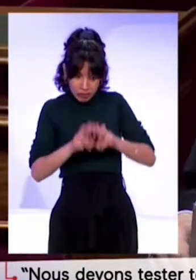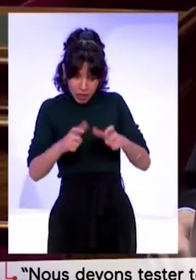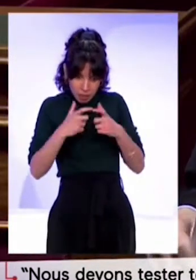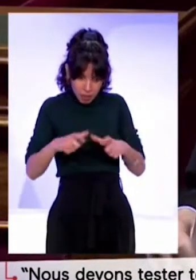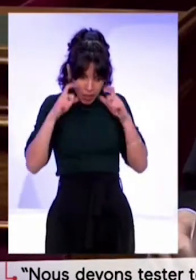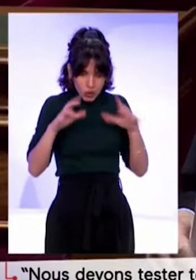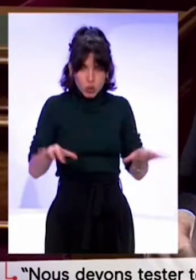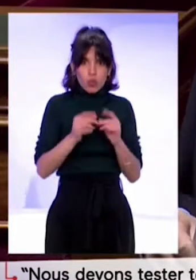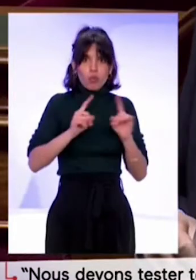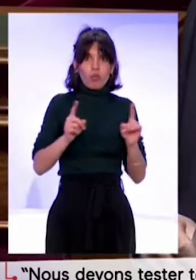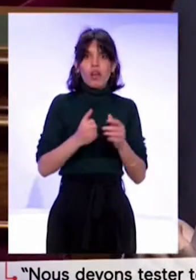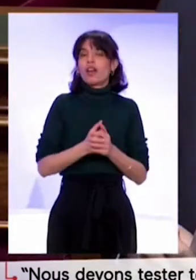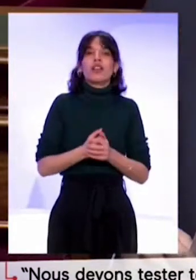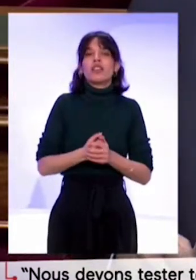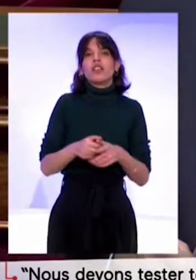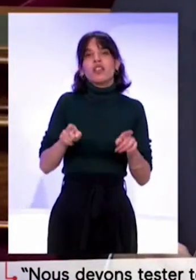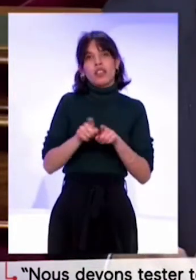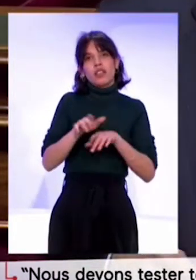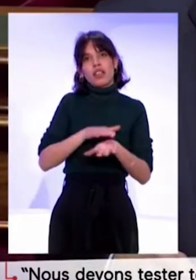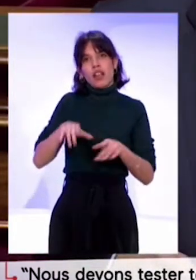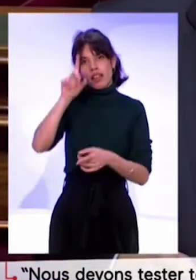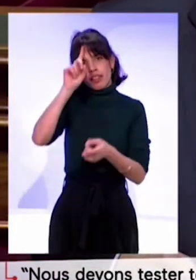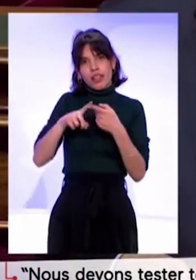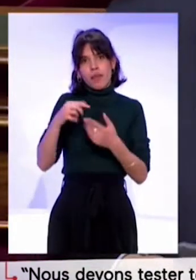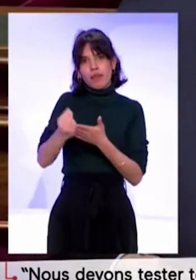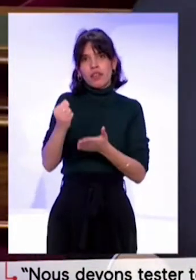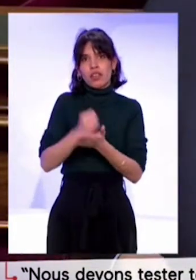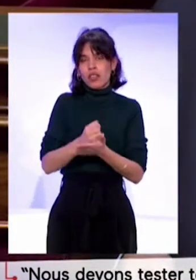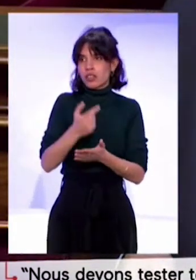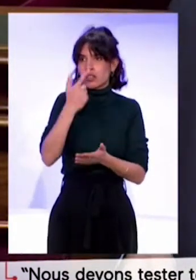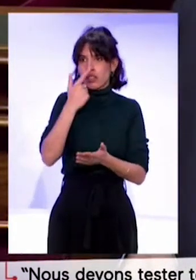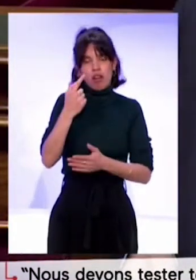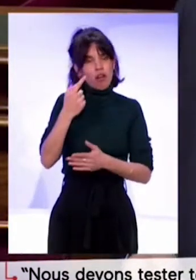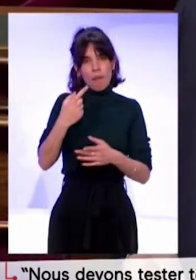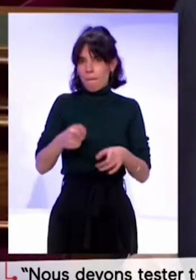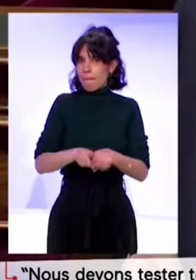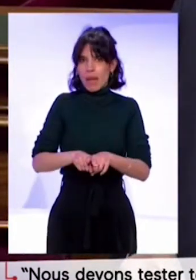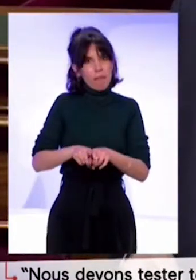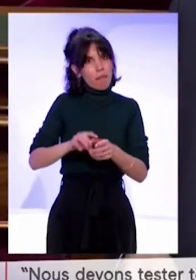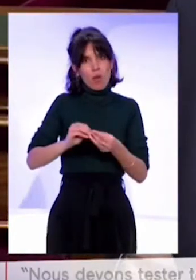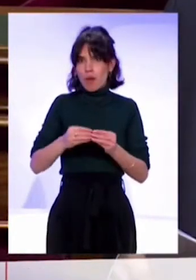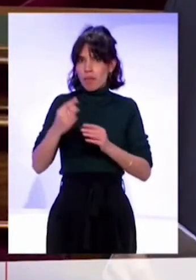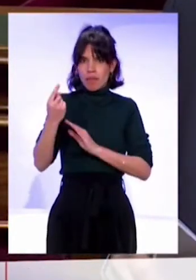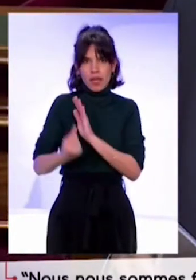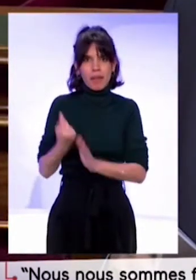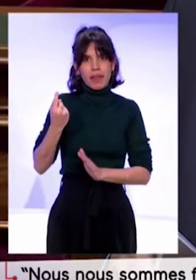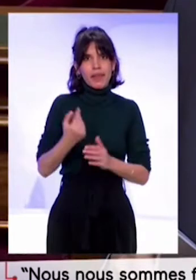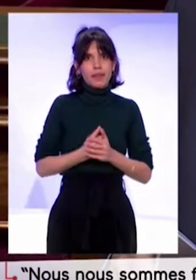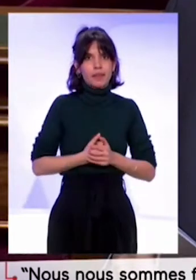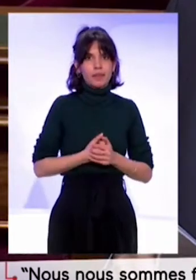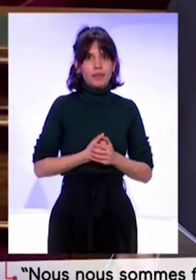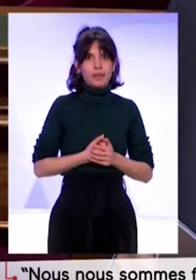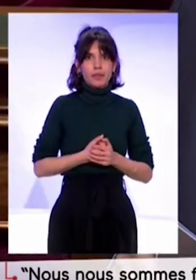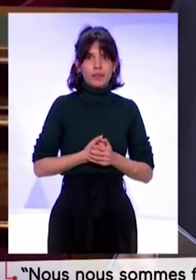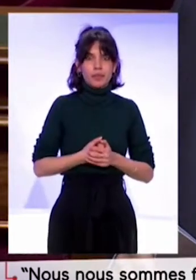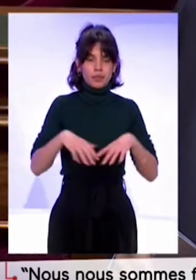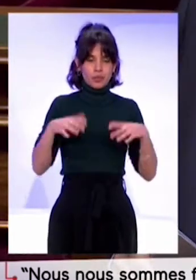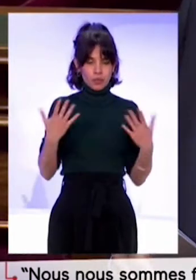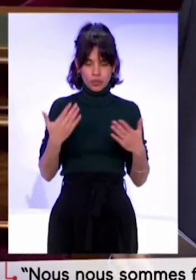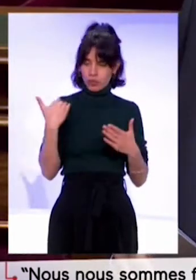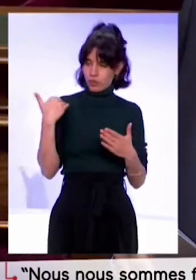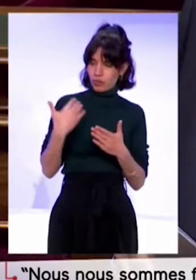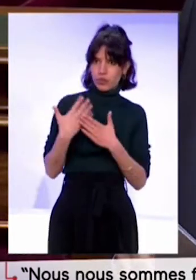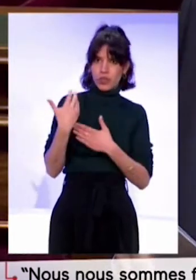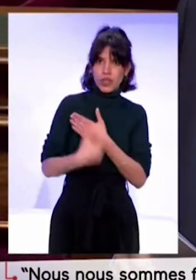Et s'agissant des tests, on est reparti sur la même problématique. Cette semaine,